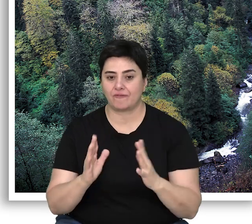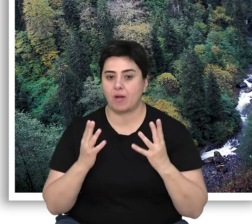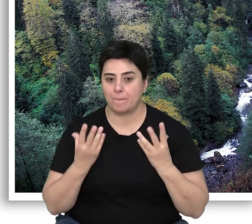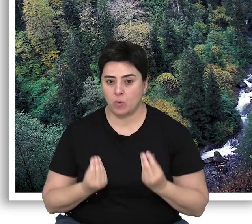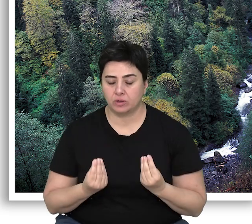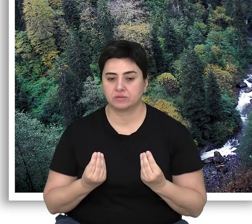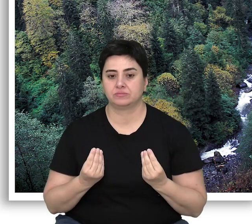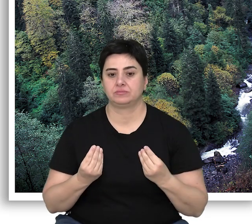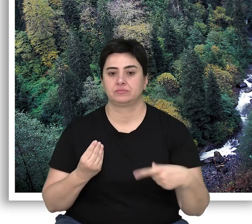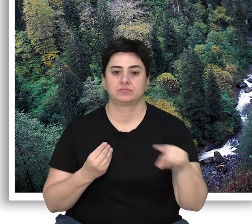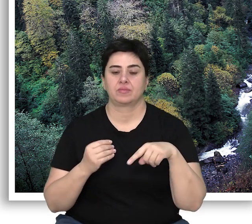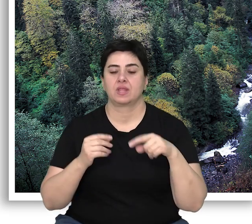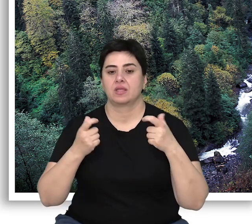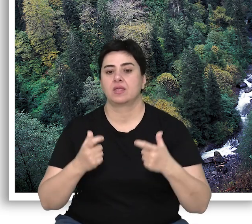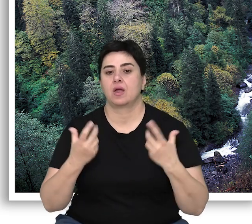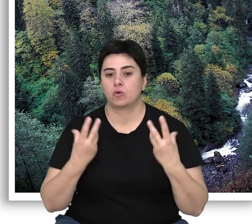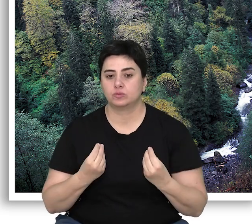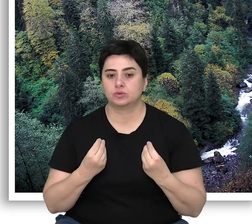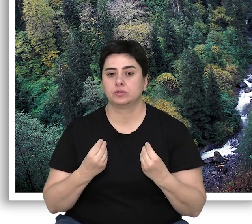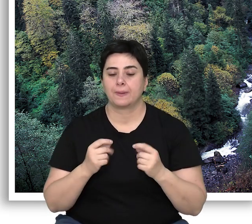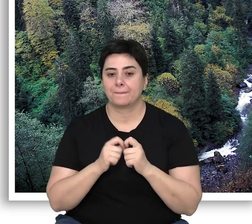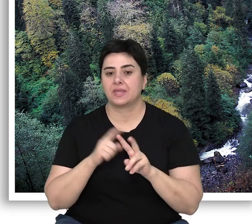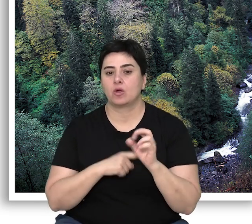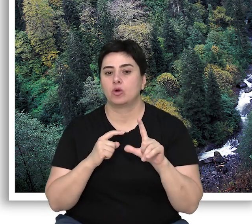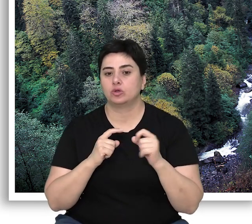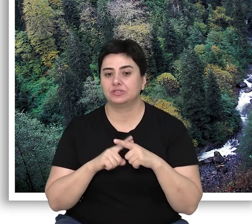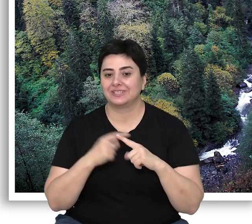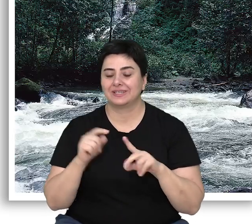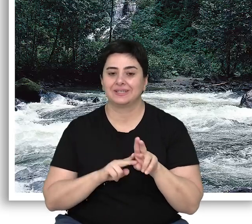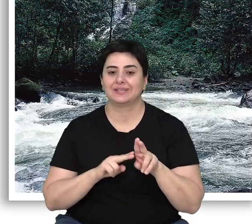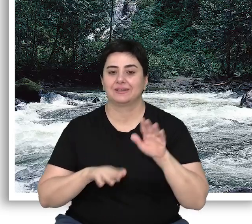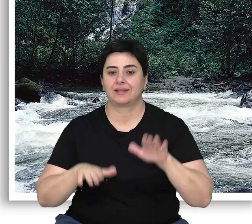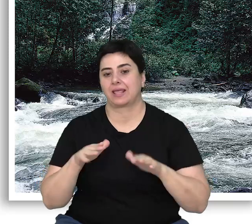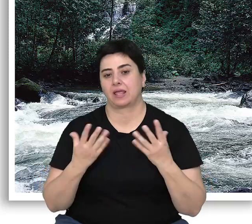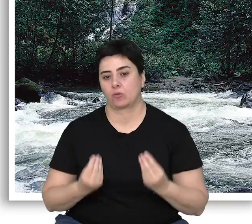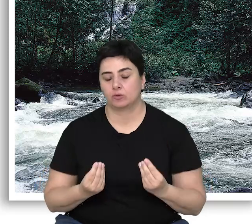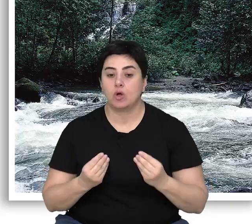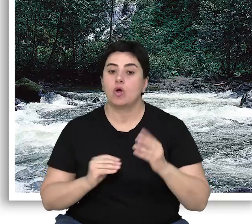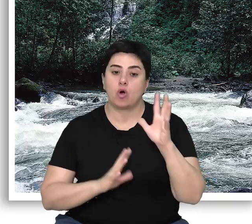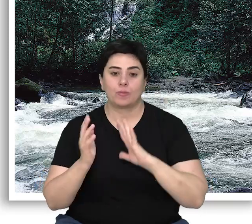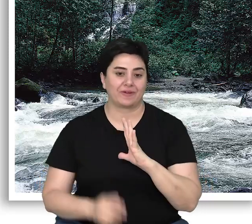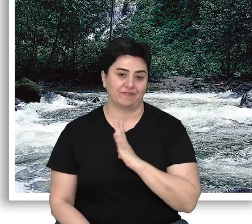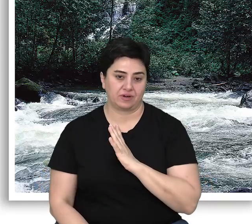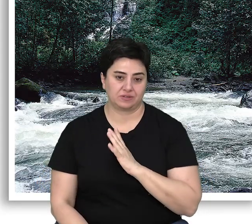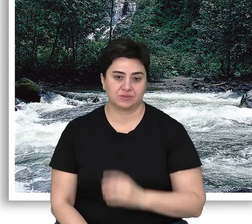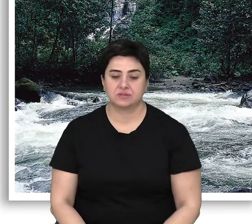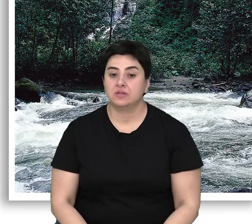karşılıklı etkileşimiyle yerleşmiş bir biyolojik denge üzerine kuruludur. Orman varlığımız